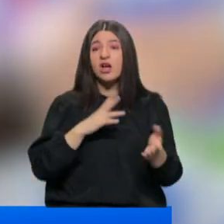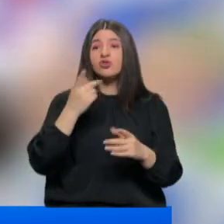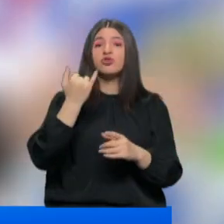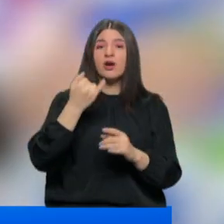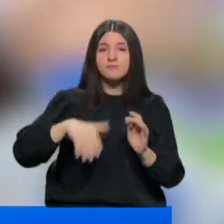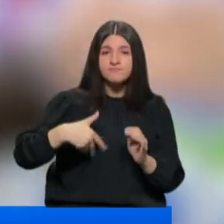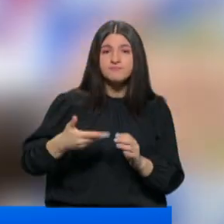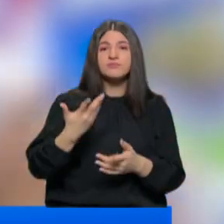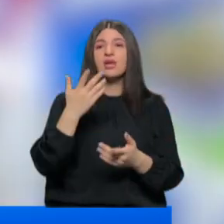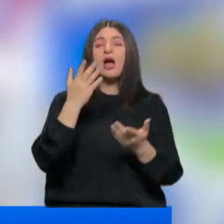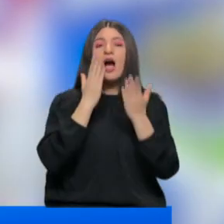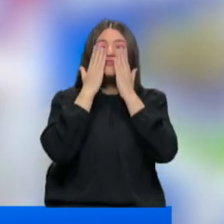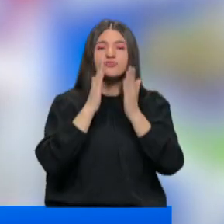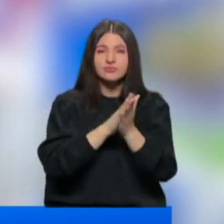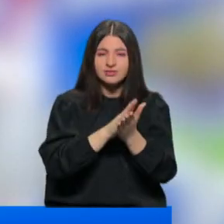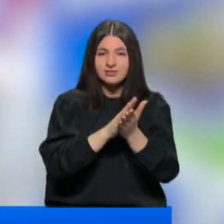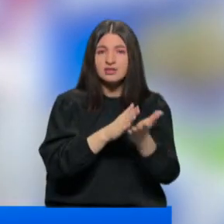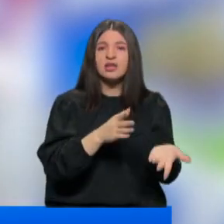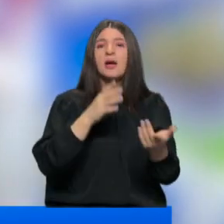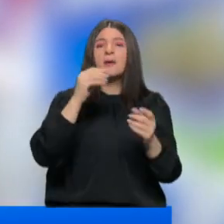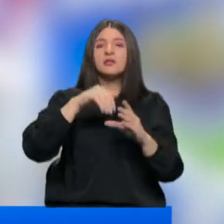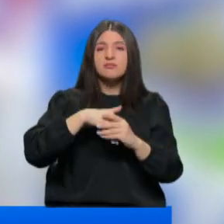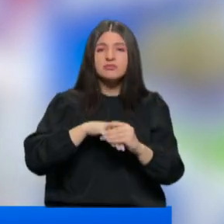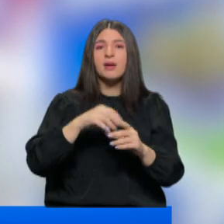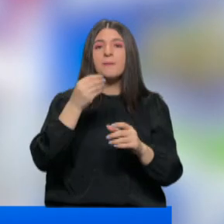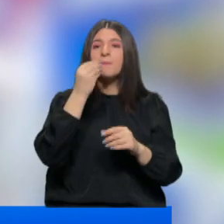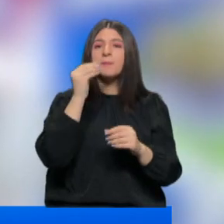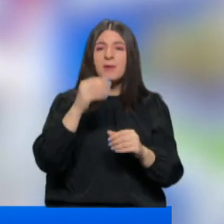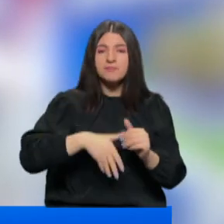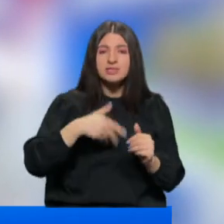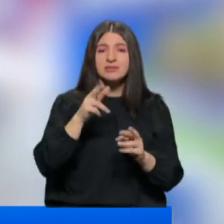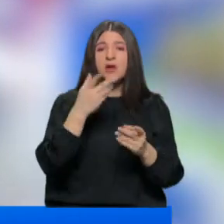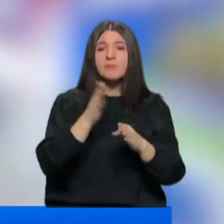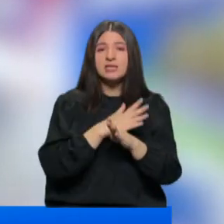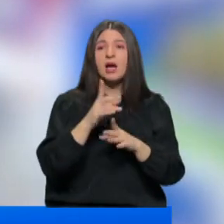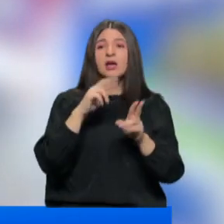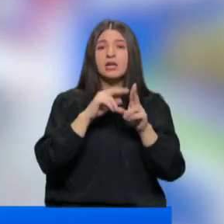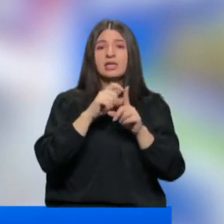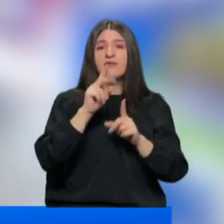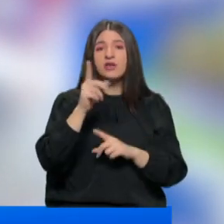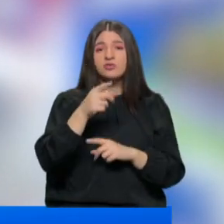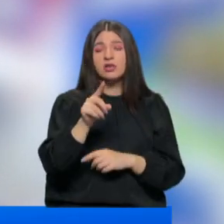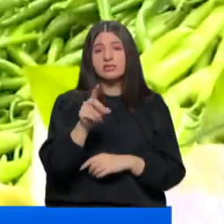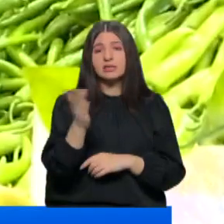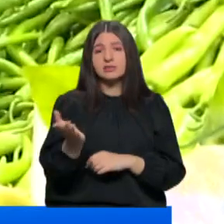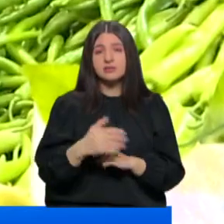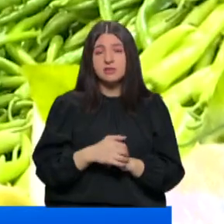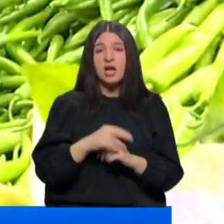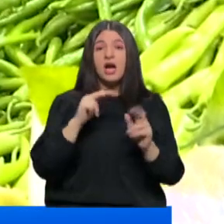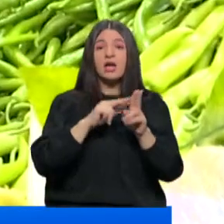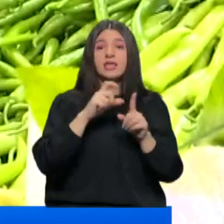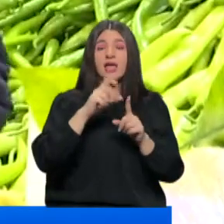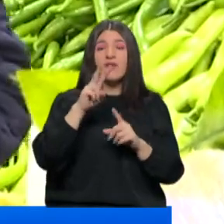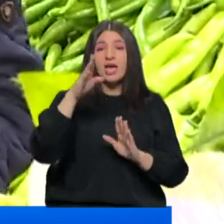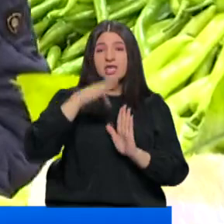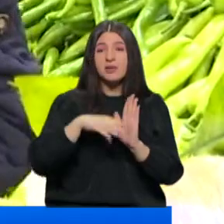Tuvalet kağıdı, kağıt havlu, deterjan, bebek bezi gibi ürünlerde KDV oranı %18. KDV